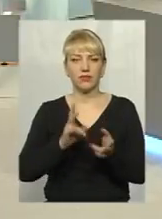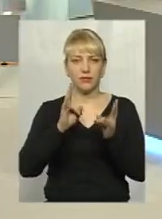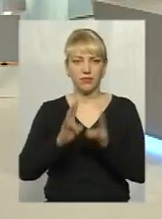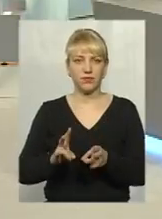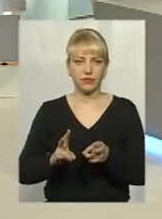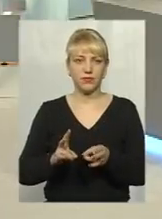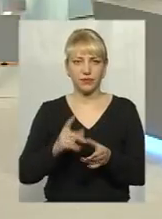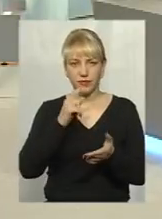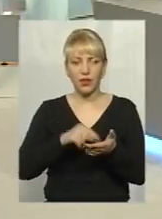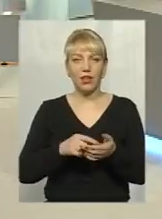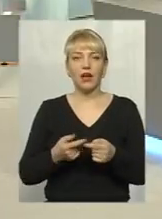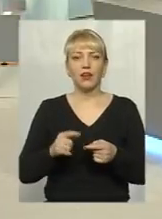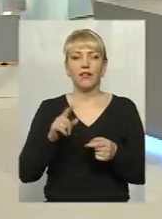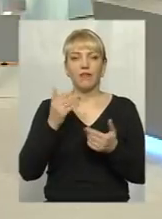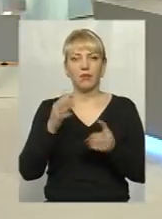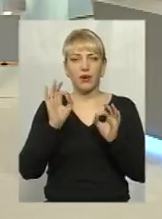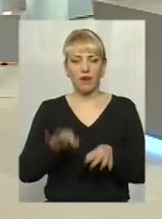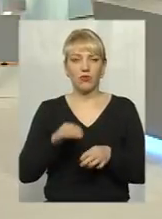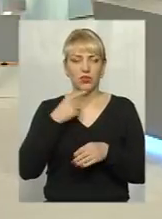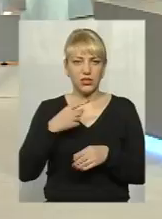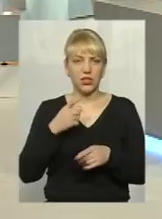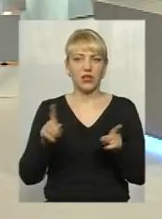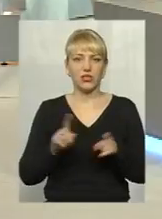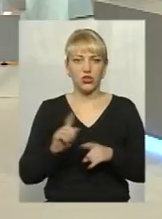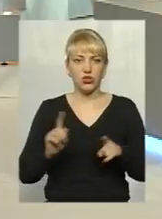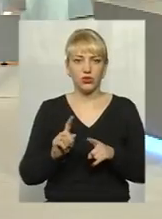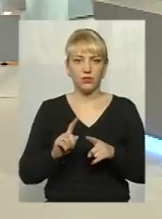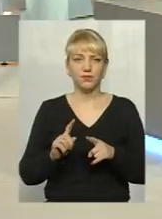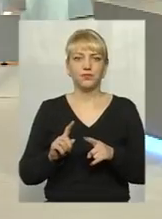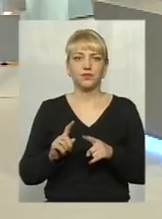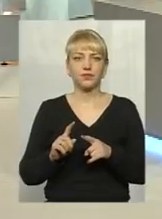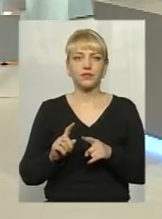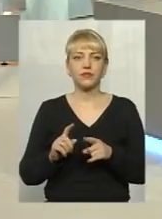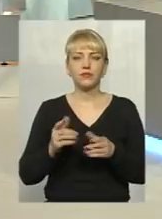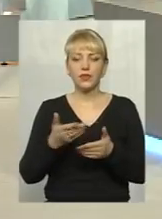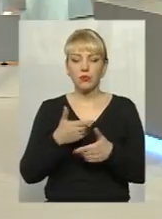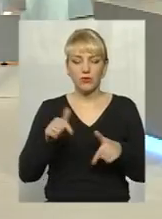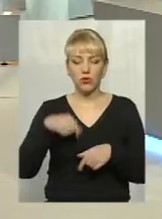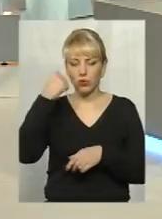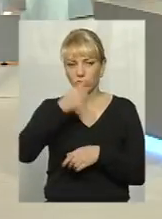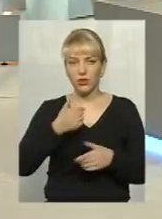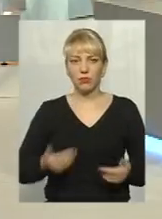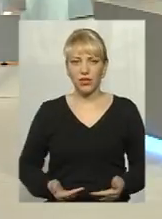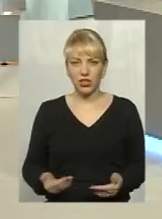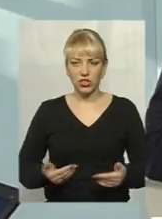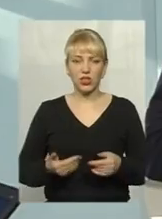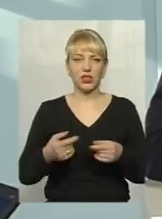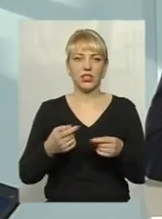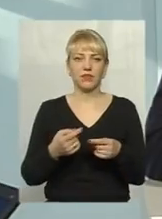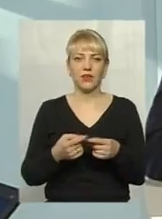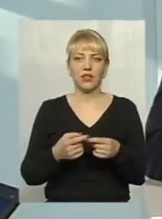Ми вже в цьому році, ви правильно сказали, пережили такий колапс, який пов'язаний з